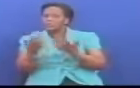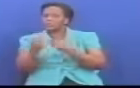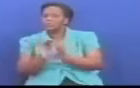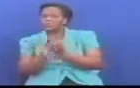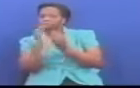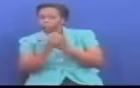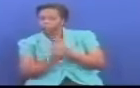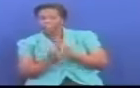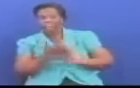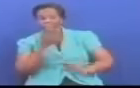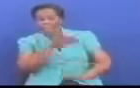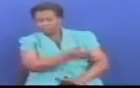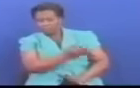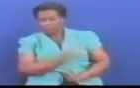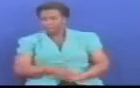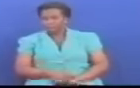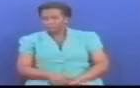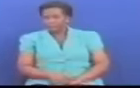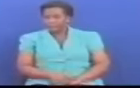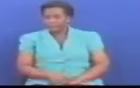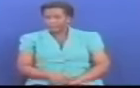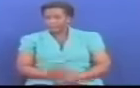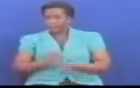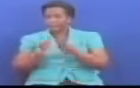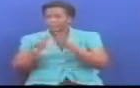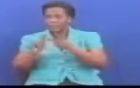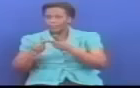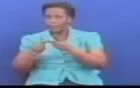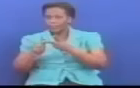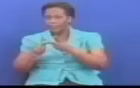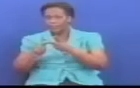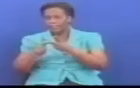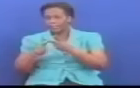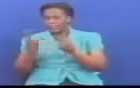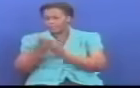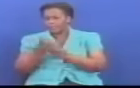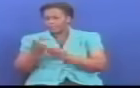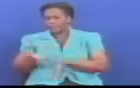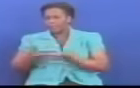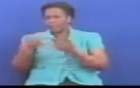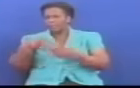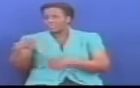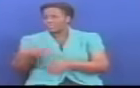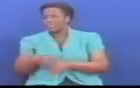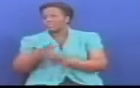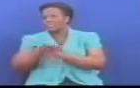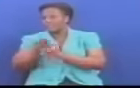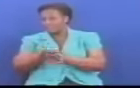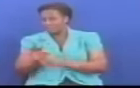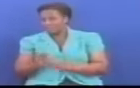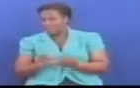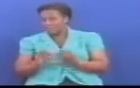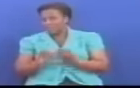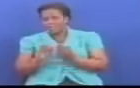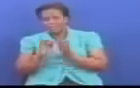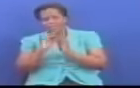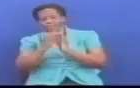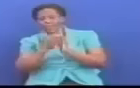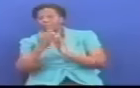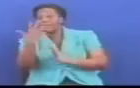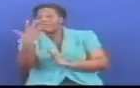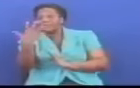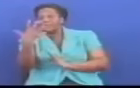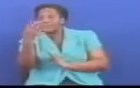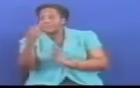Lapili Kama alivusema mwishimi wa naibu waziri Kwa amba kifungu cha msinasaba Cha sheria